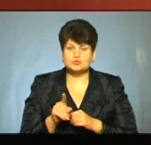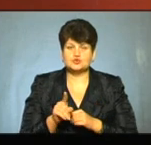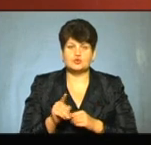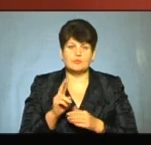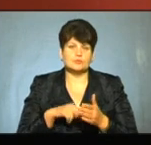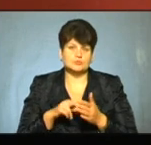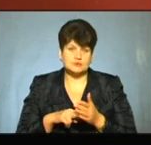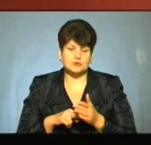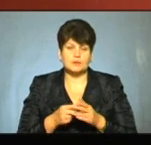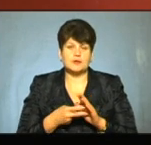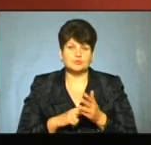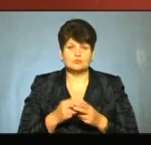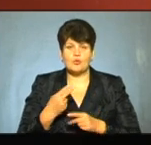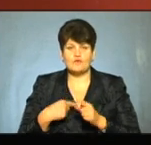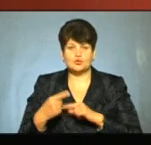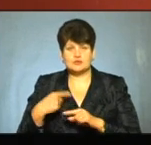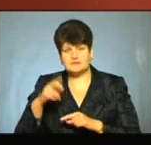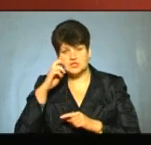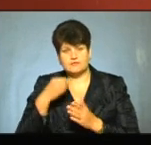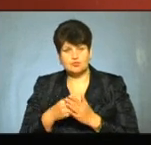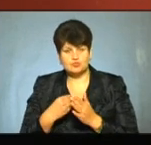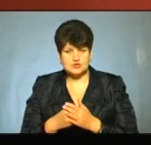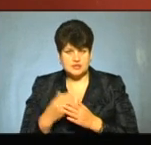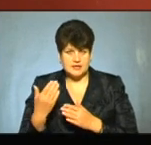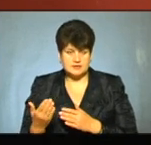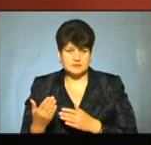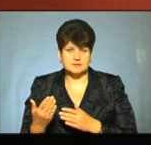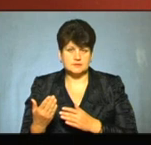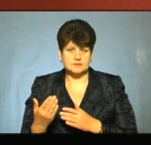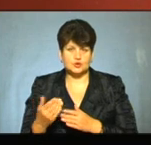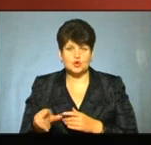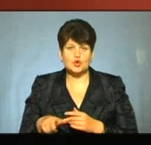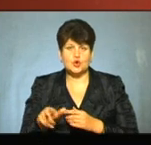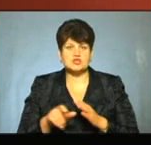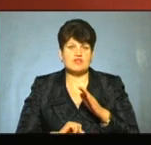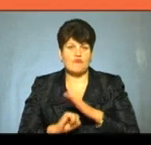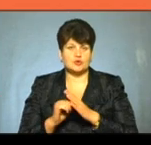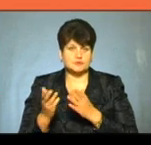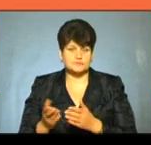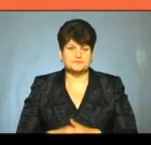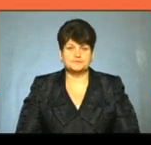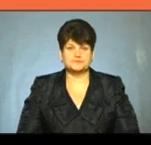акциз планують повернути до державного бюджету, саме до Дорожнього фонду.